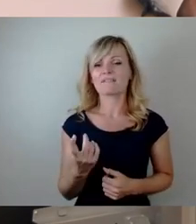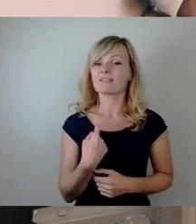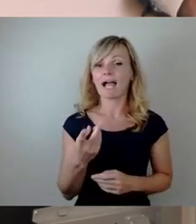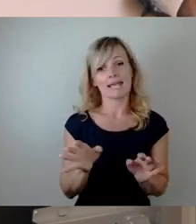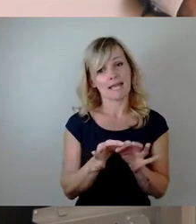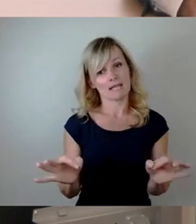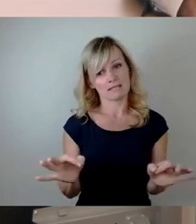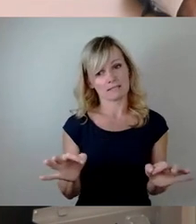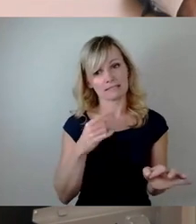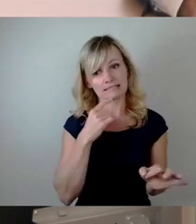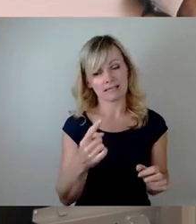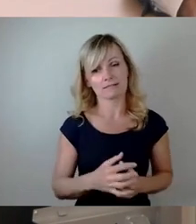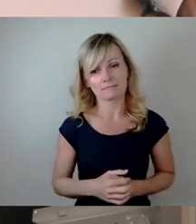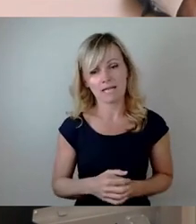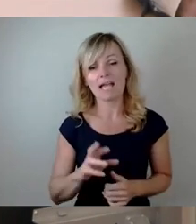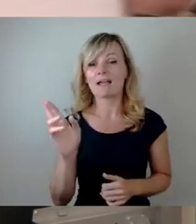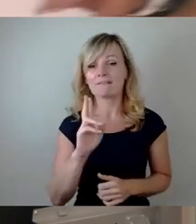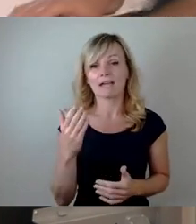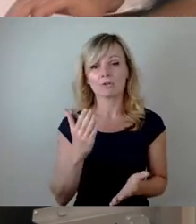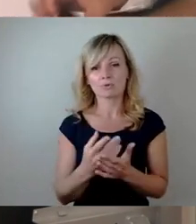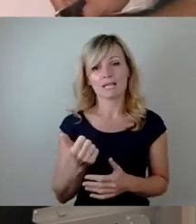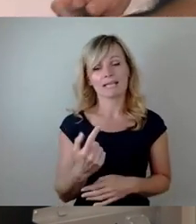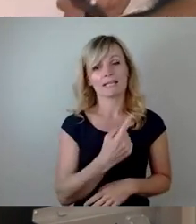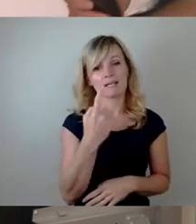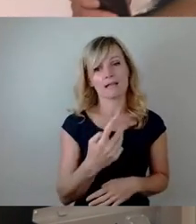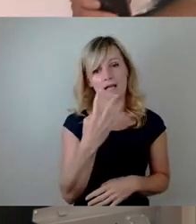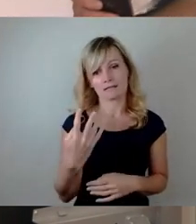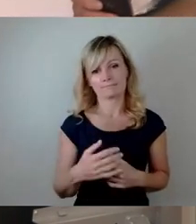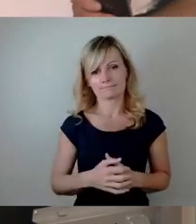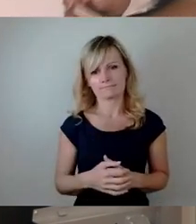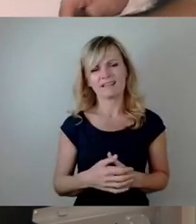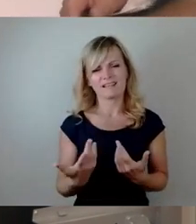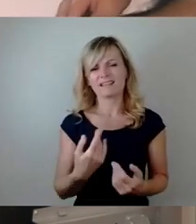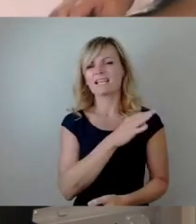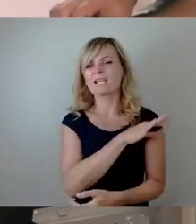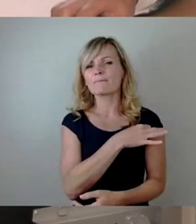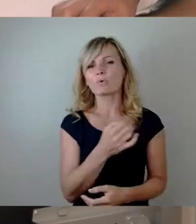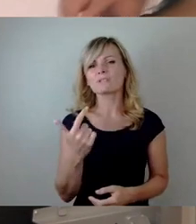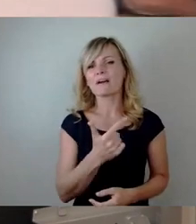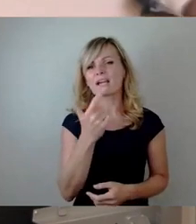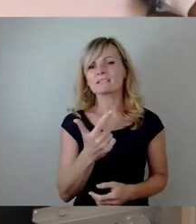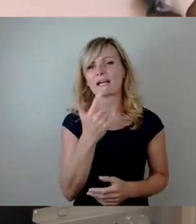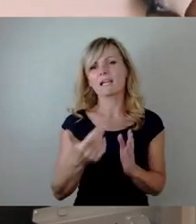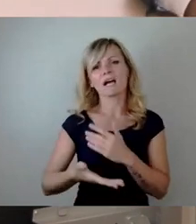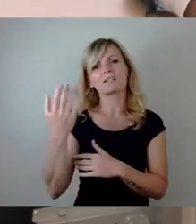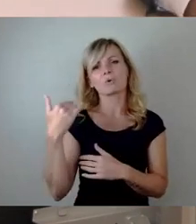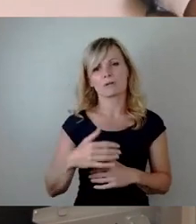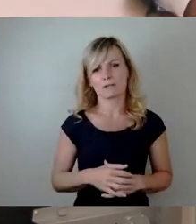seit einigen Jahren, die Impfungen liegen lange zurück, zwei, drei Jahre mittlerweile, wer bislang